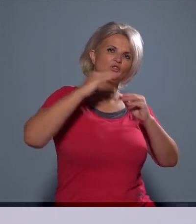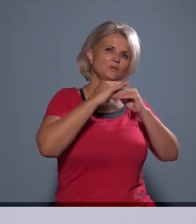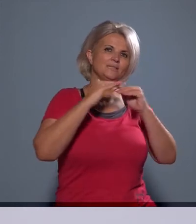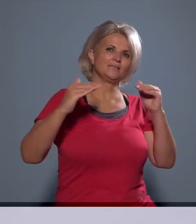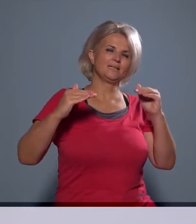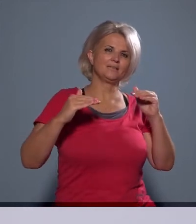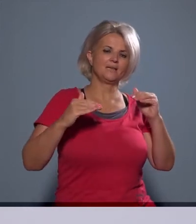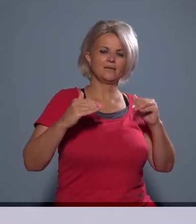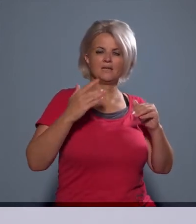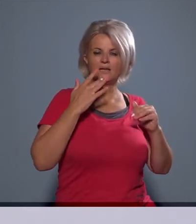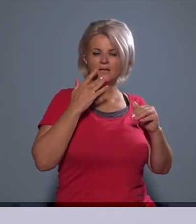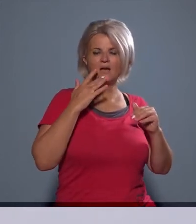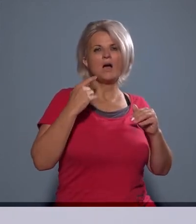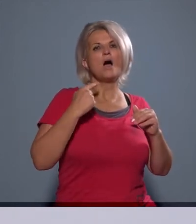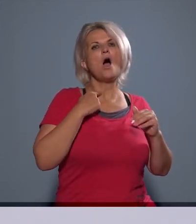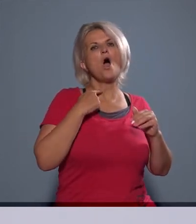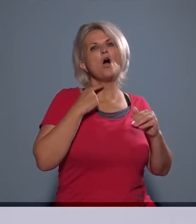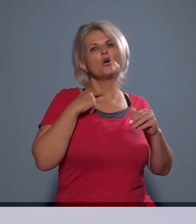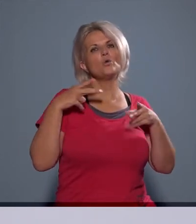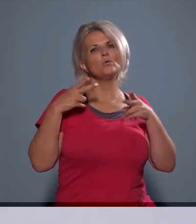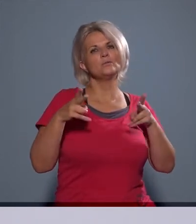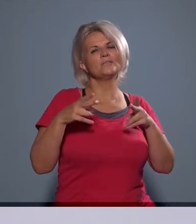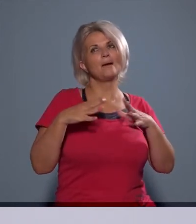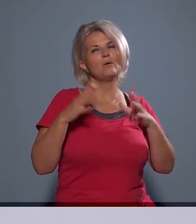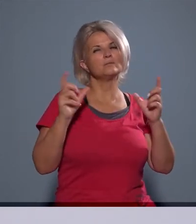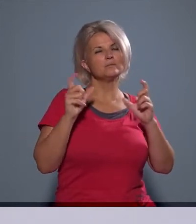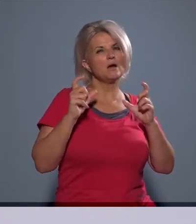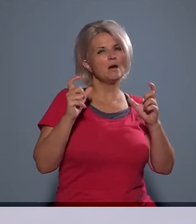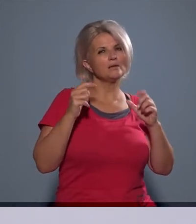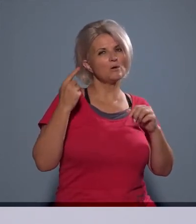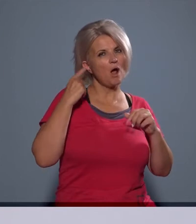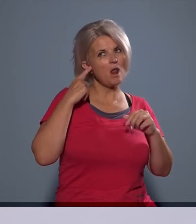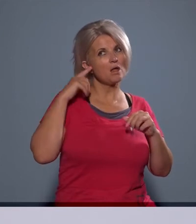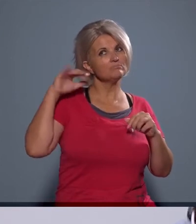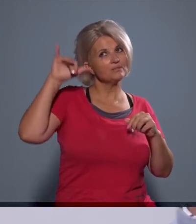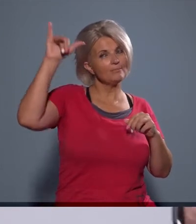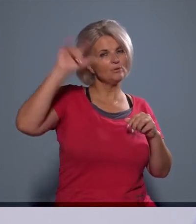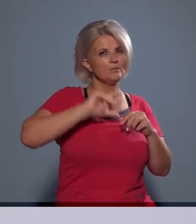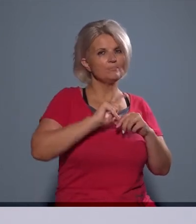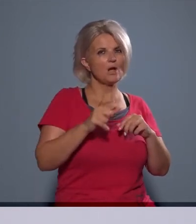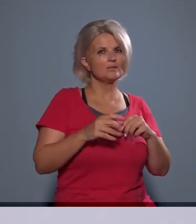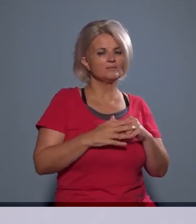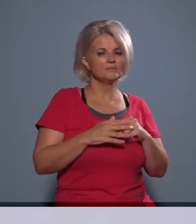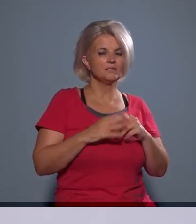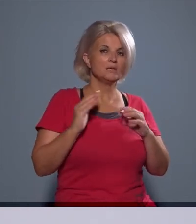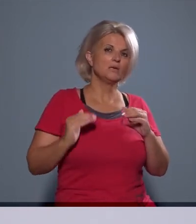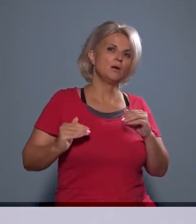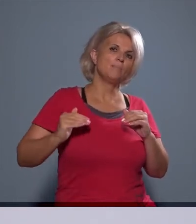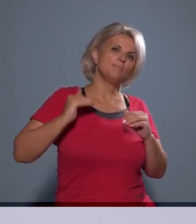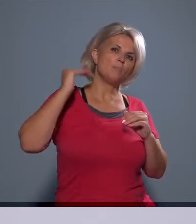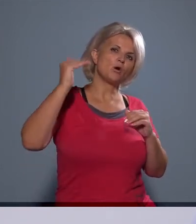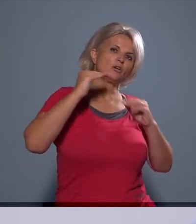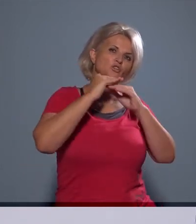hangutca, csak hogy stílusan mondjuk a hangutcában nagy hangot generálnak a repülőgépek sajnos, a hangutcának egy magasan fekvő lakásában lakik,